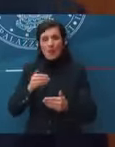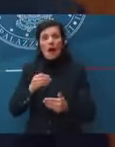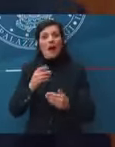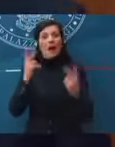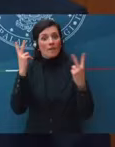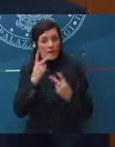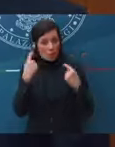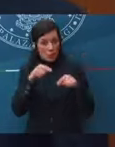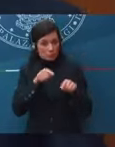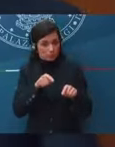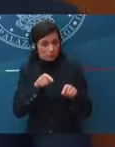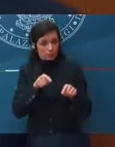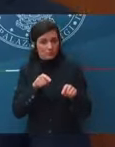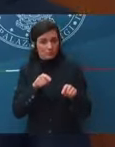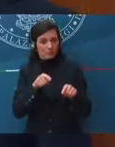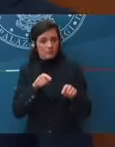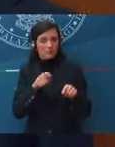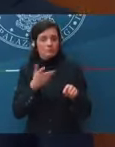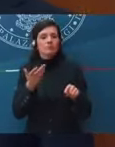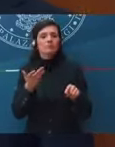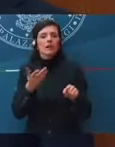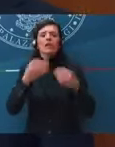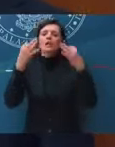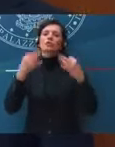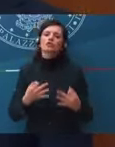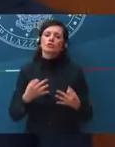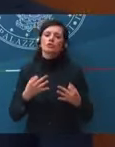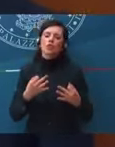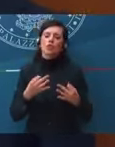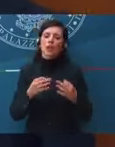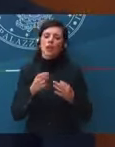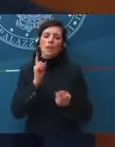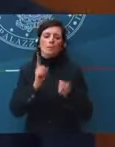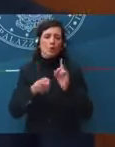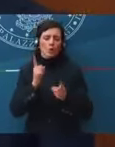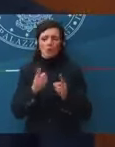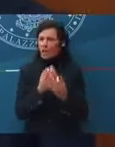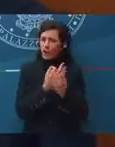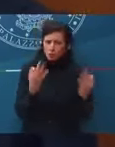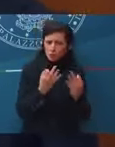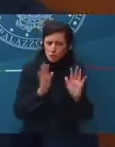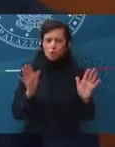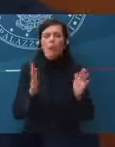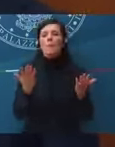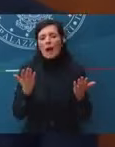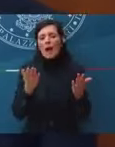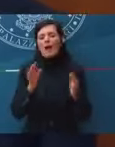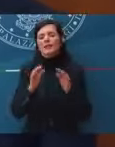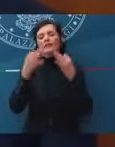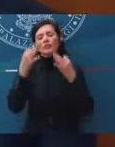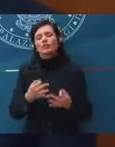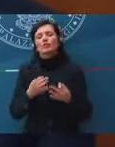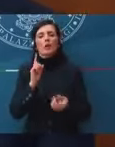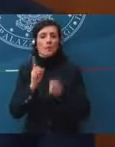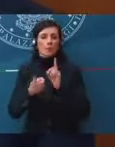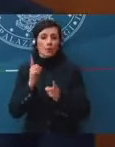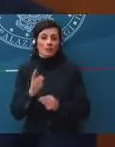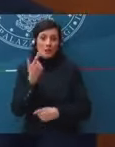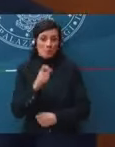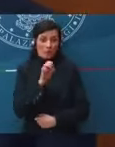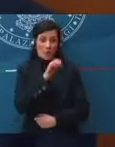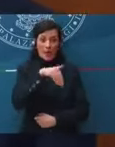questa la sfasatura, e cioè una decisione politica assolutamente legittima, ma politica, perché EMA e AIFA avevano dato